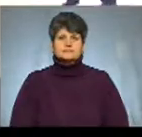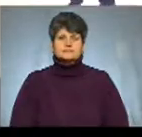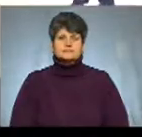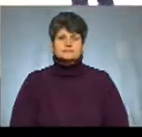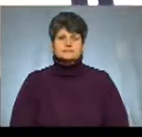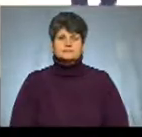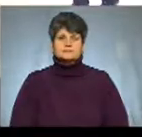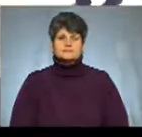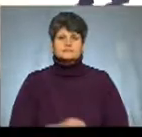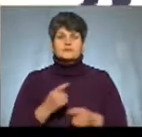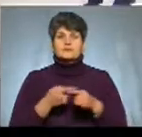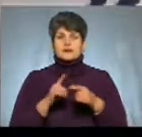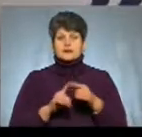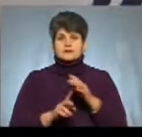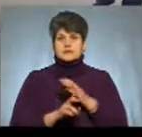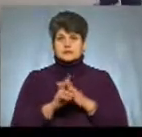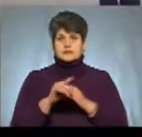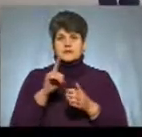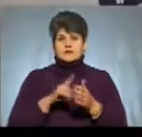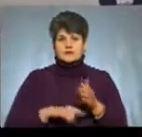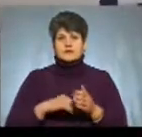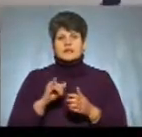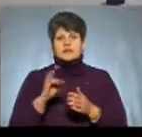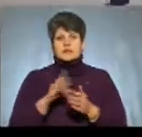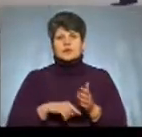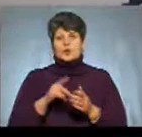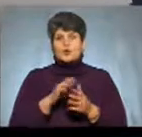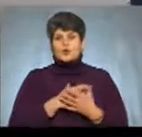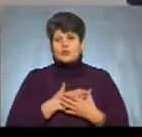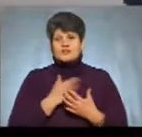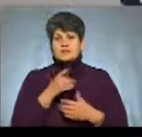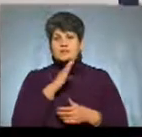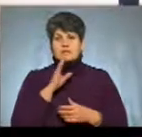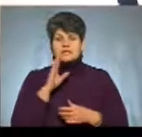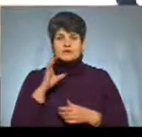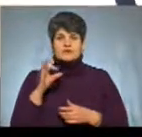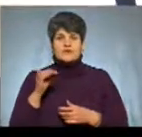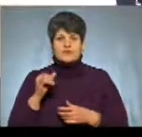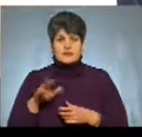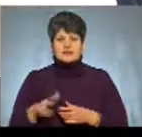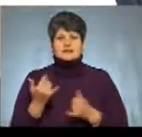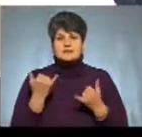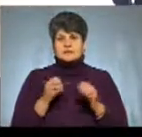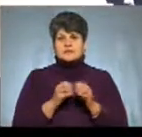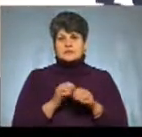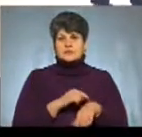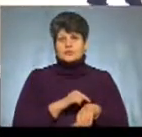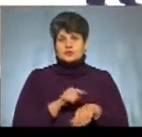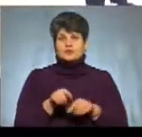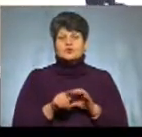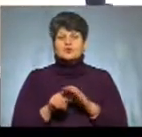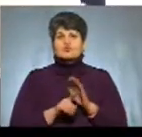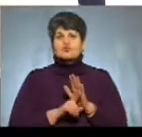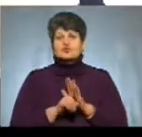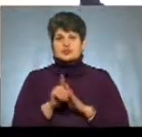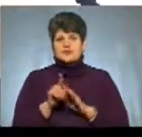Це церква Віри Надії і Любові їхній матері Софії на Конувальці-1 у Тернополі. Зараз 10-та година, тут розпочинається